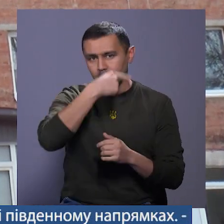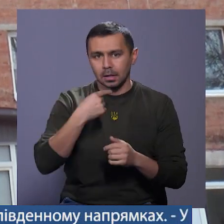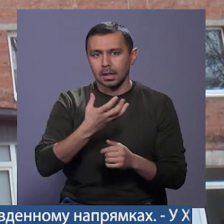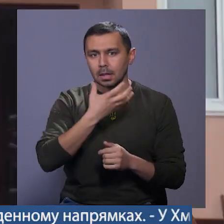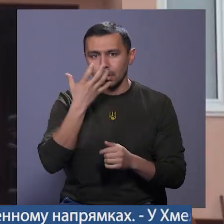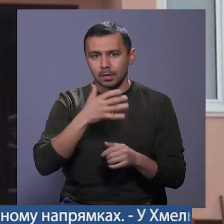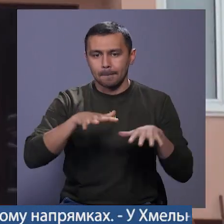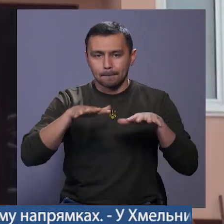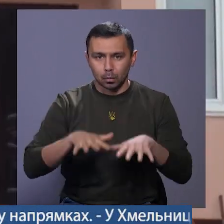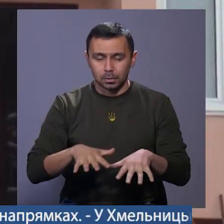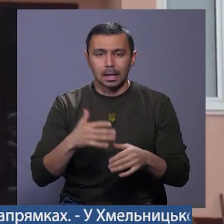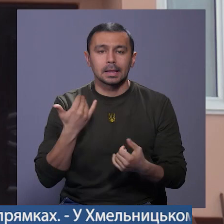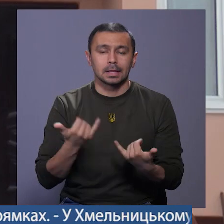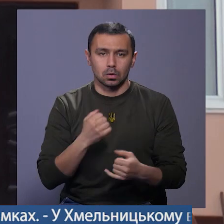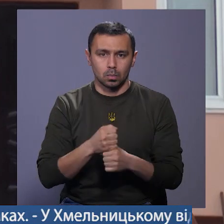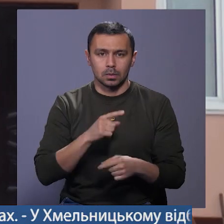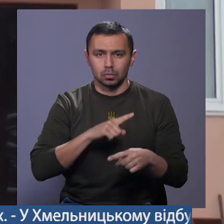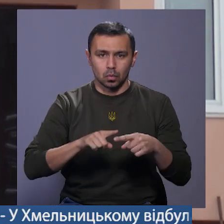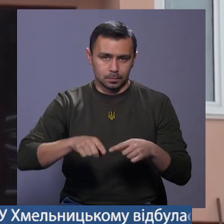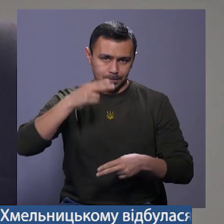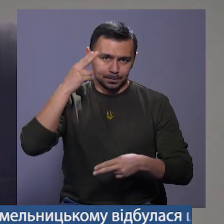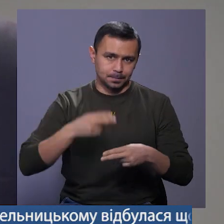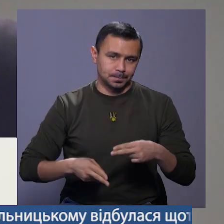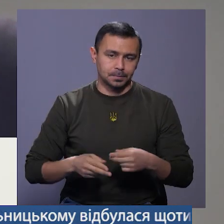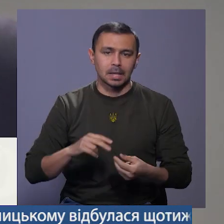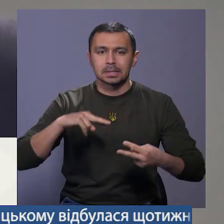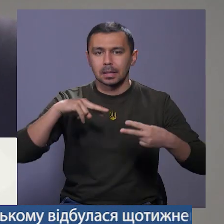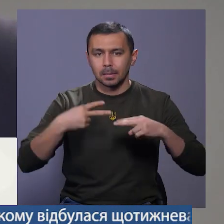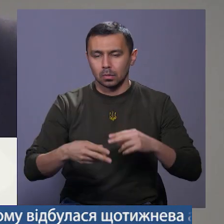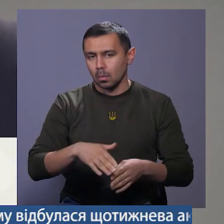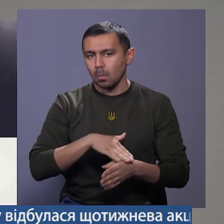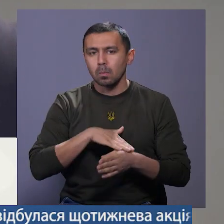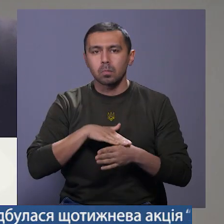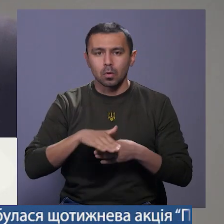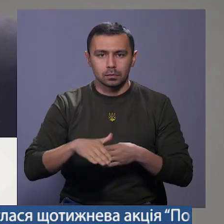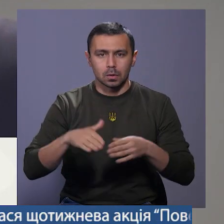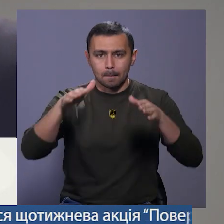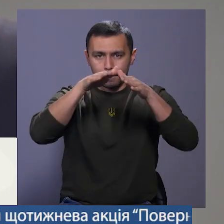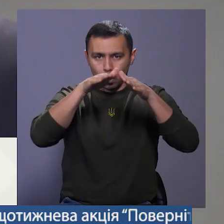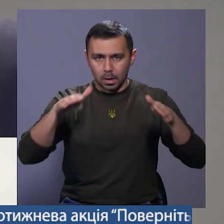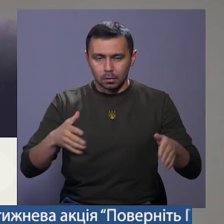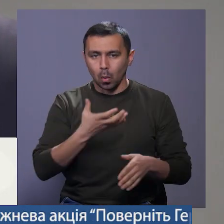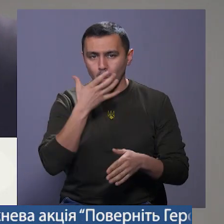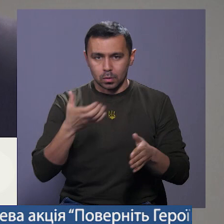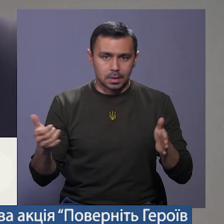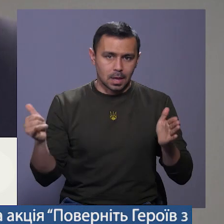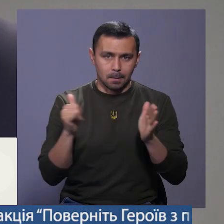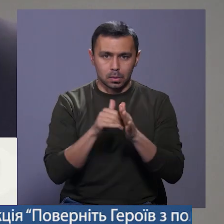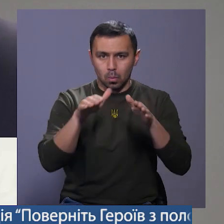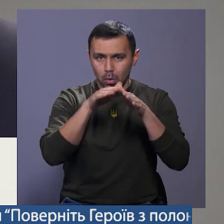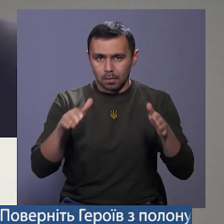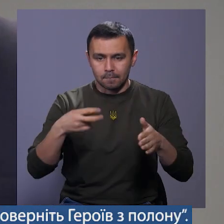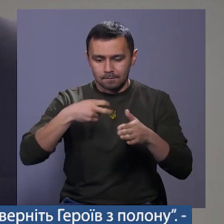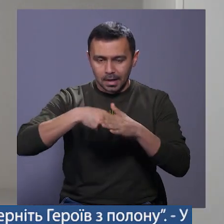тепловий пункт. Нині роботи на завершальному етапі. Замінено повністю покрівлю, утеплену покрівлю,